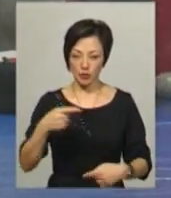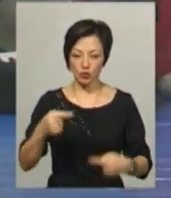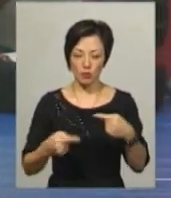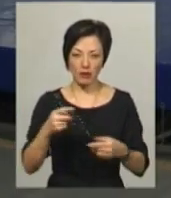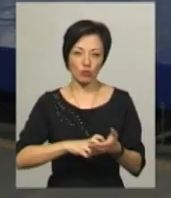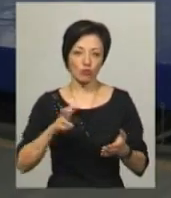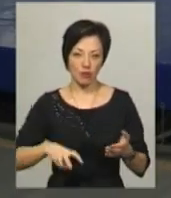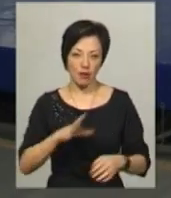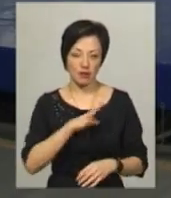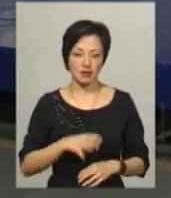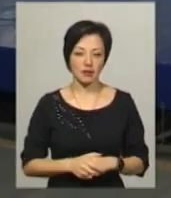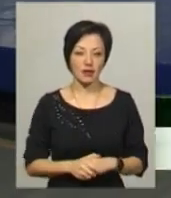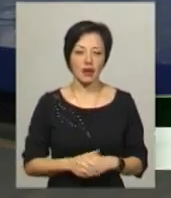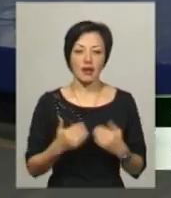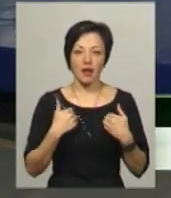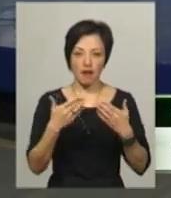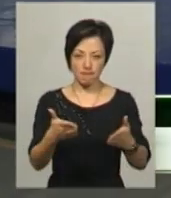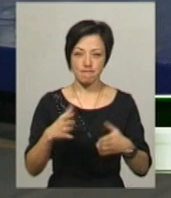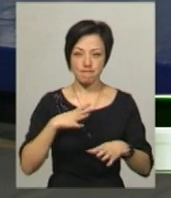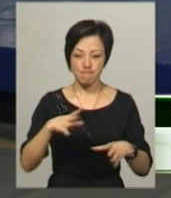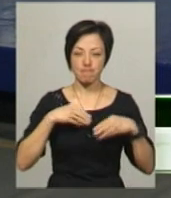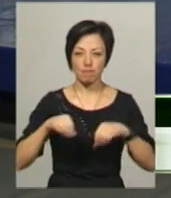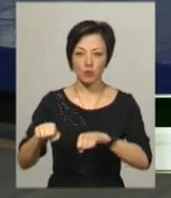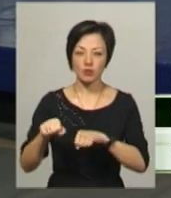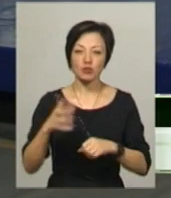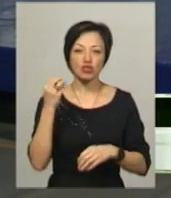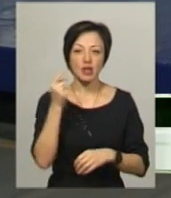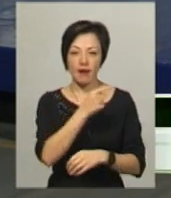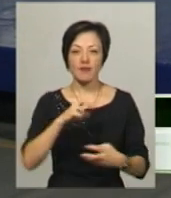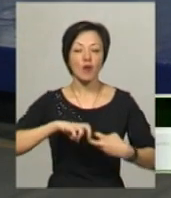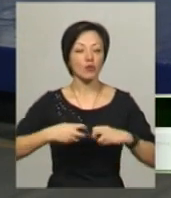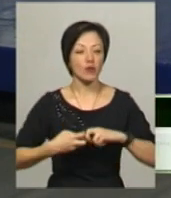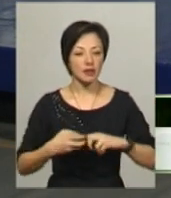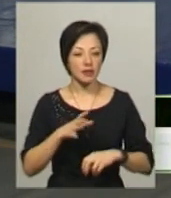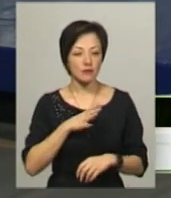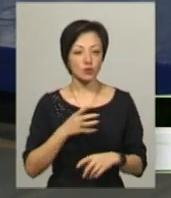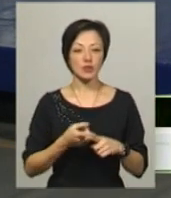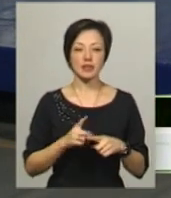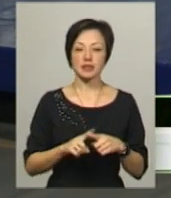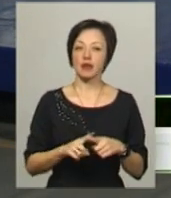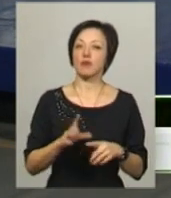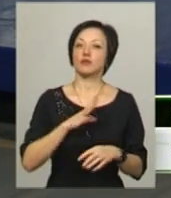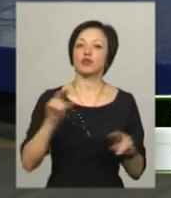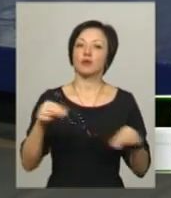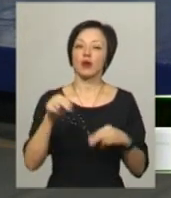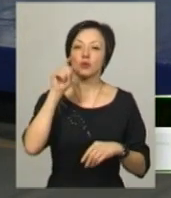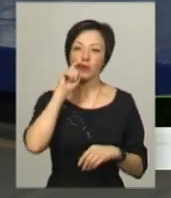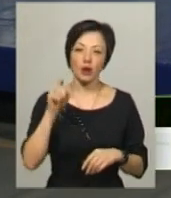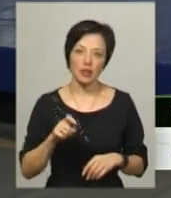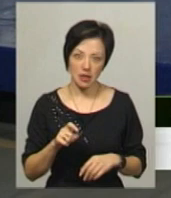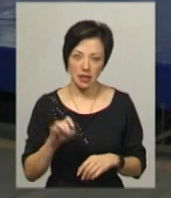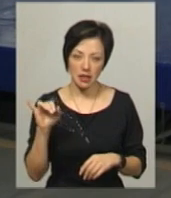поступалася їй. Я з нею боксувала ще в Івано-Франківську, це ще один чемпіонат України був,